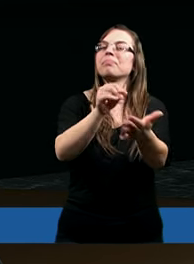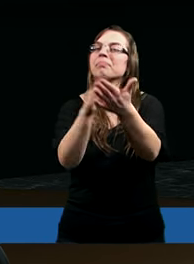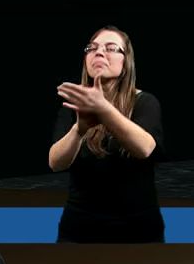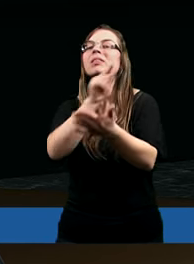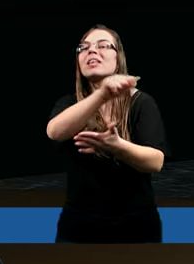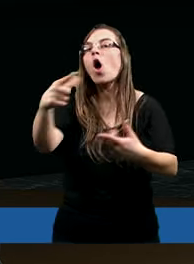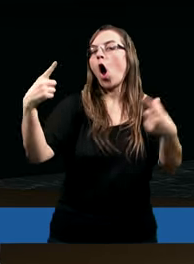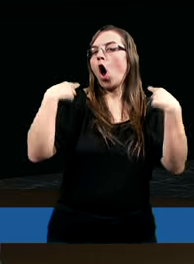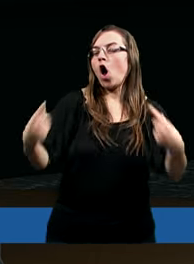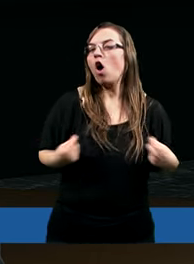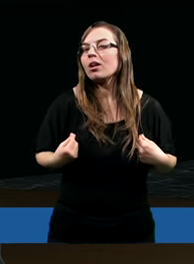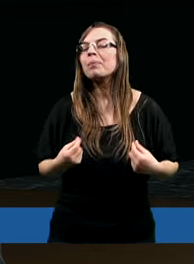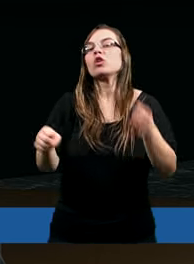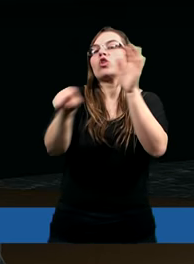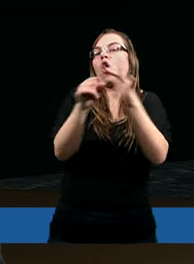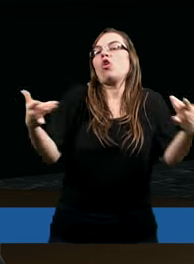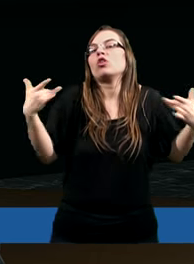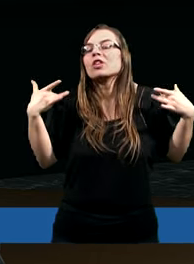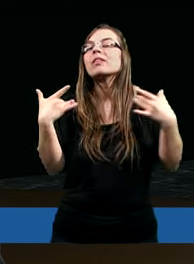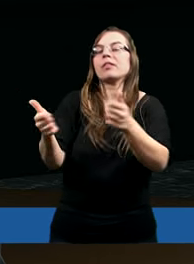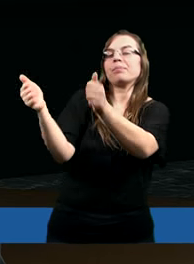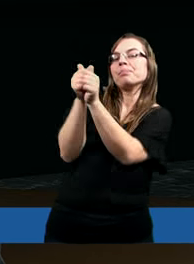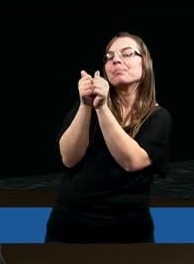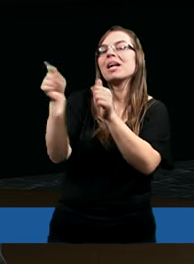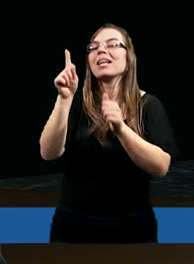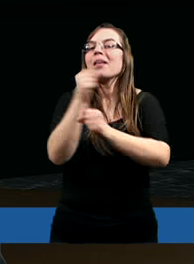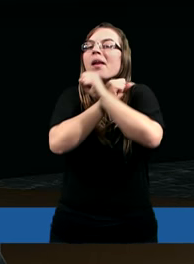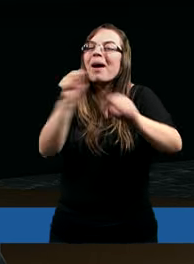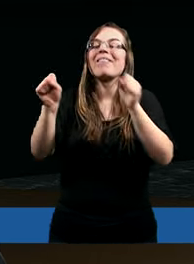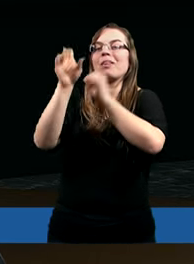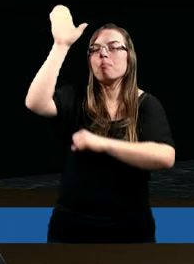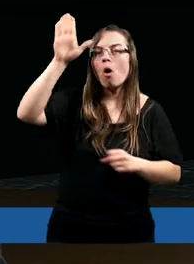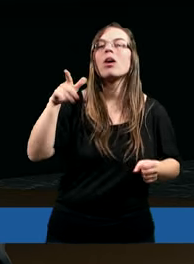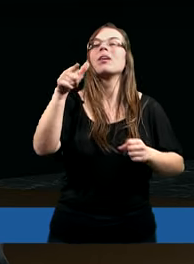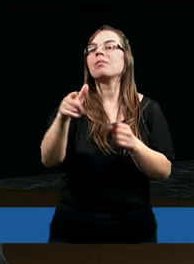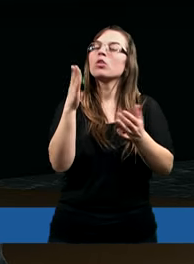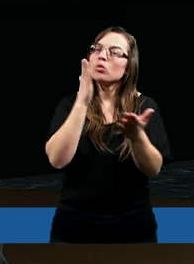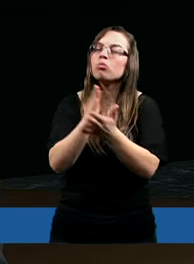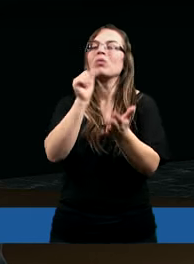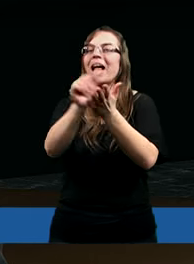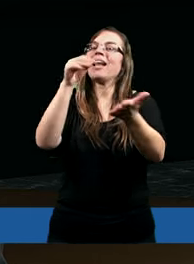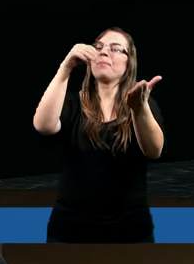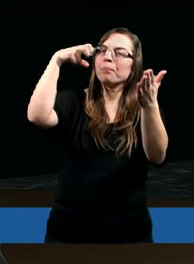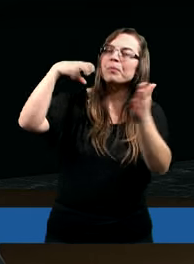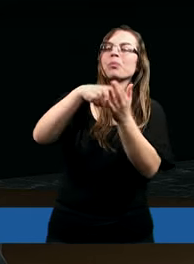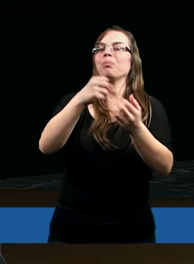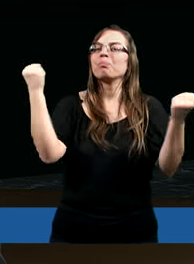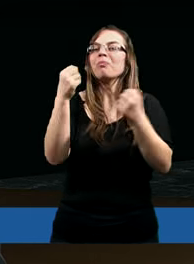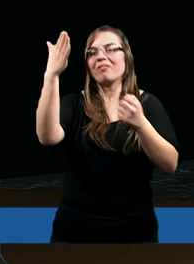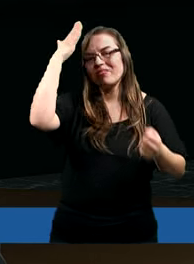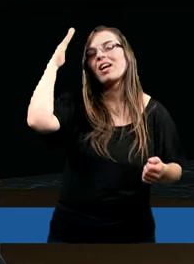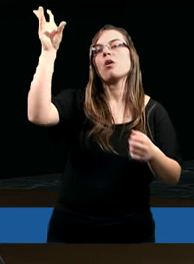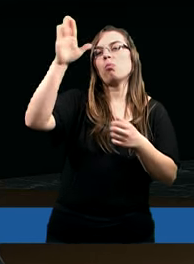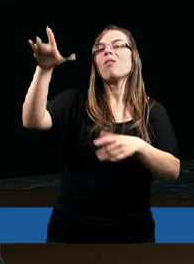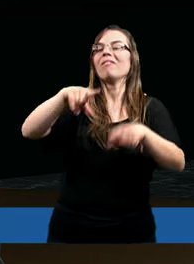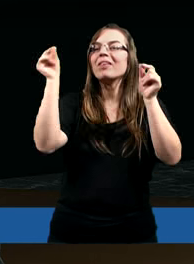Bożym, do życia jako zbawieni. I to jest naczelna idea. Dlatego od razu